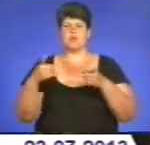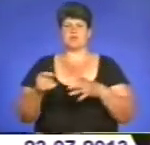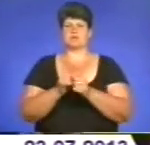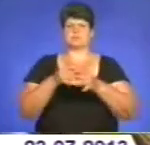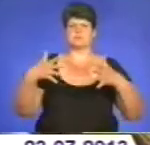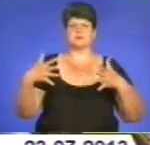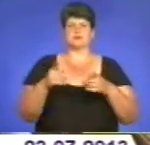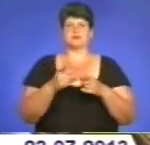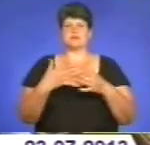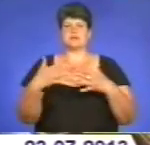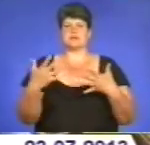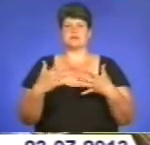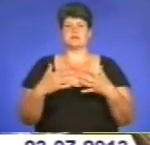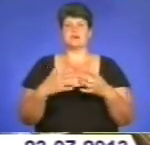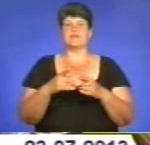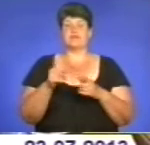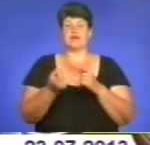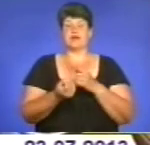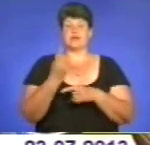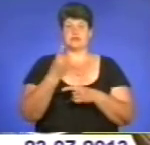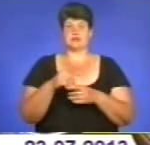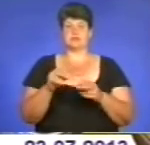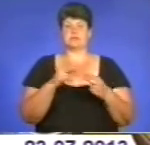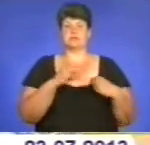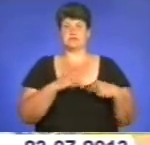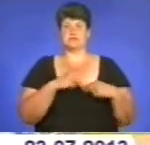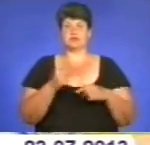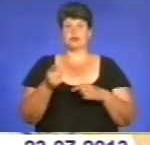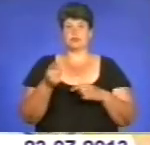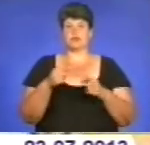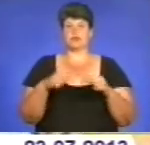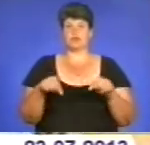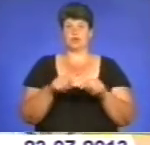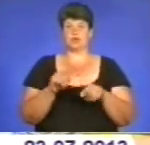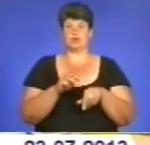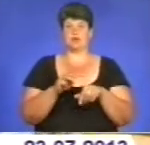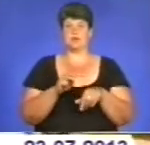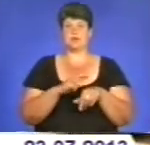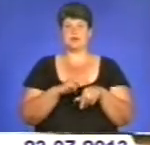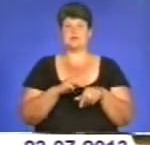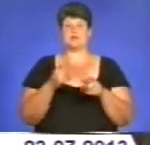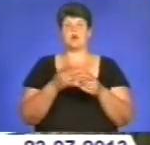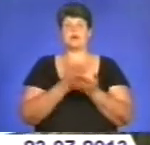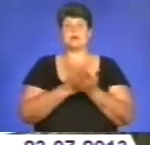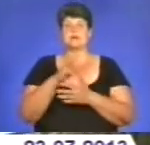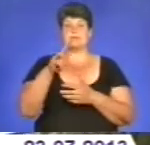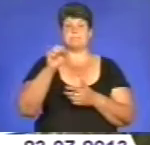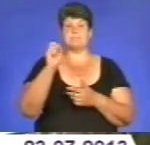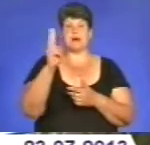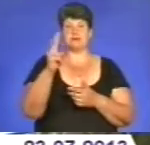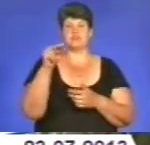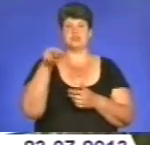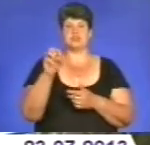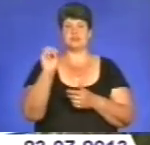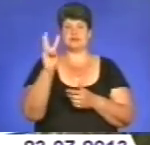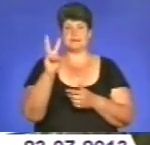вибухонебезпечних предметів виявили співробітники Тернопільського райовідділу міліції під час операції МАК-2013. Небезпечні забавки зберігав